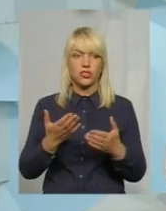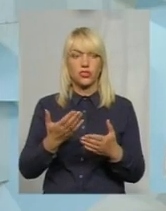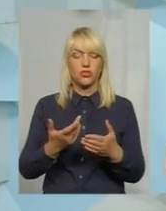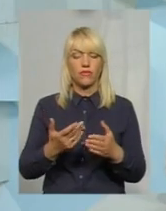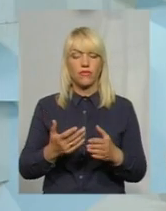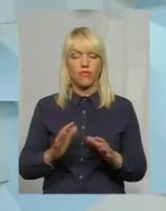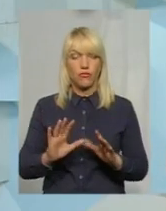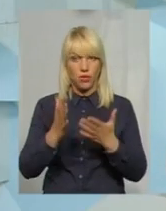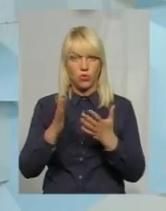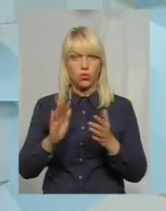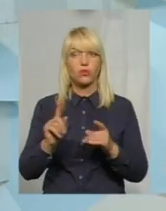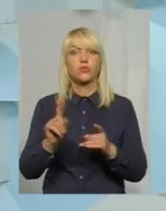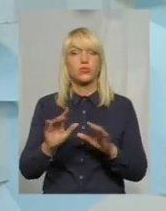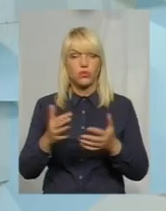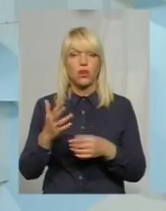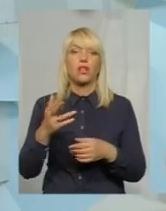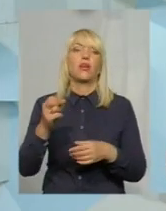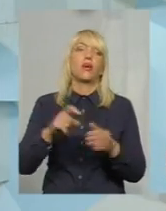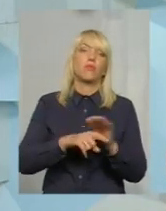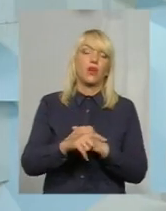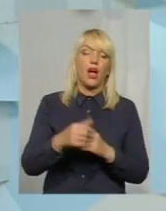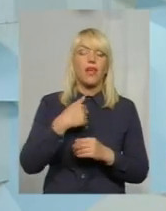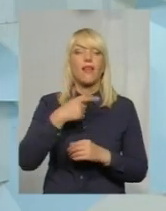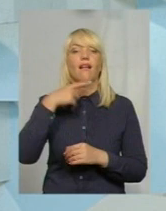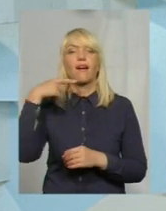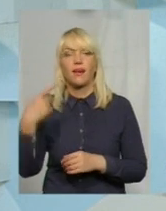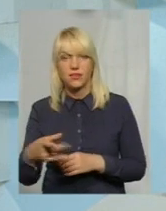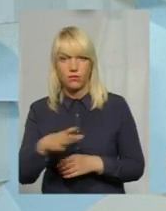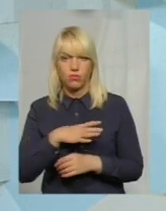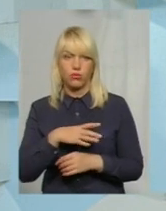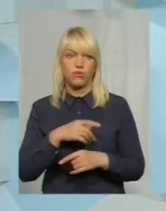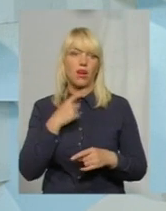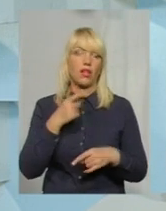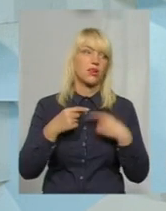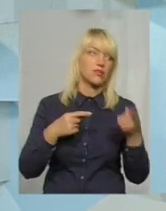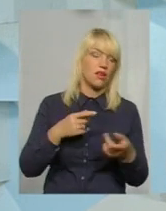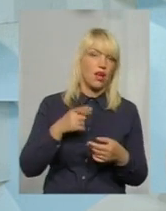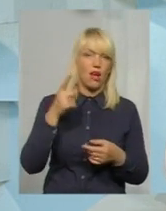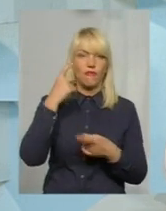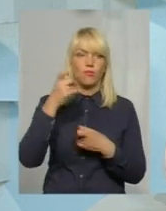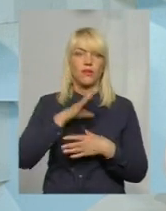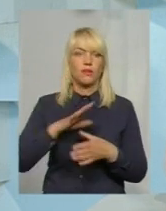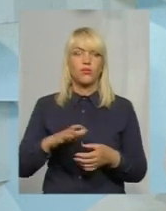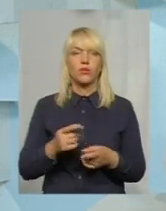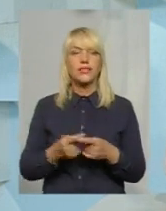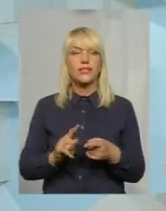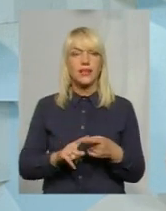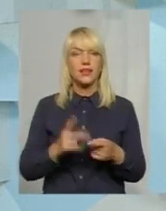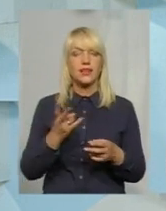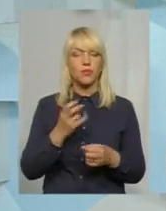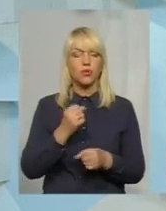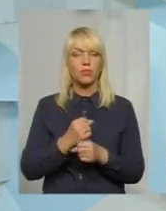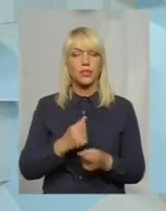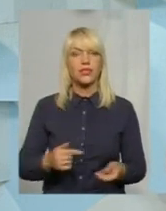стався, тоді відповідно починається. А я казав, тому сказав, а то інформація не відійшла. Але це треба робити згідно